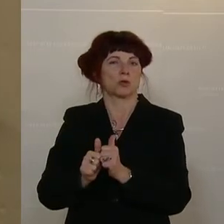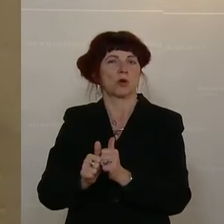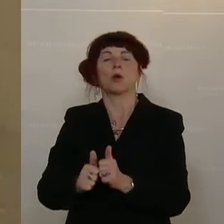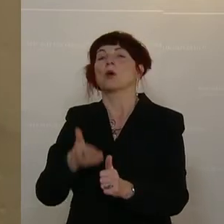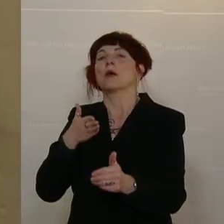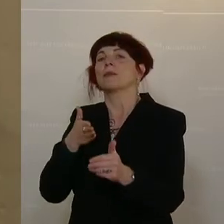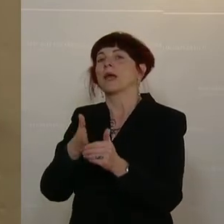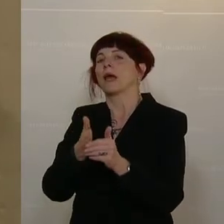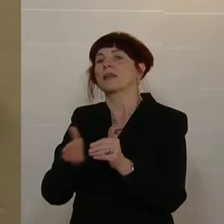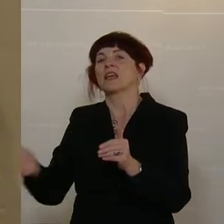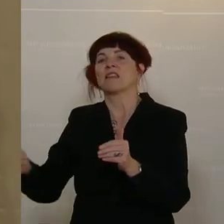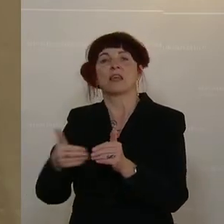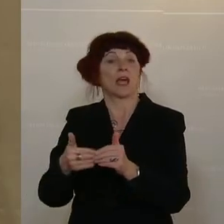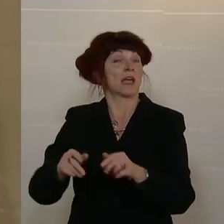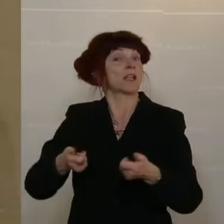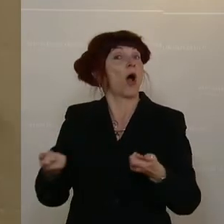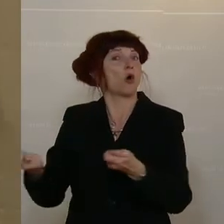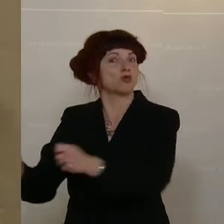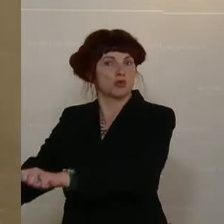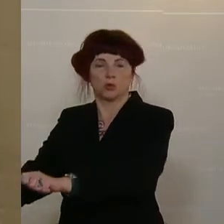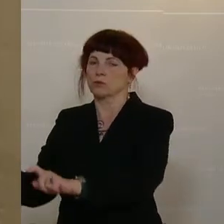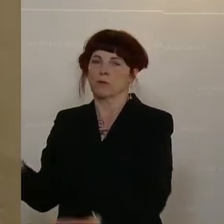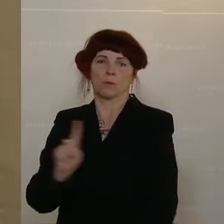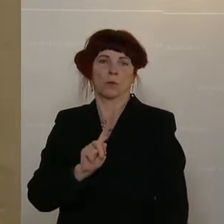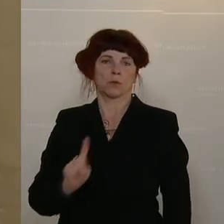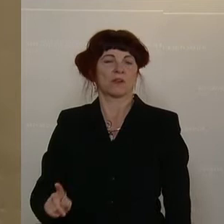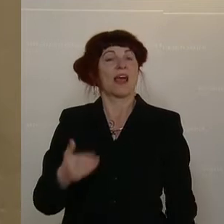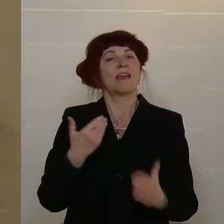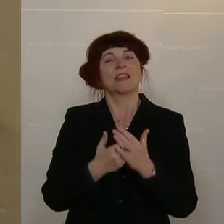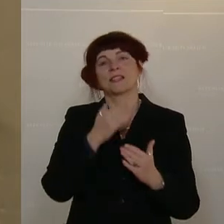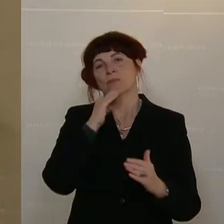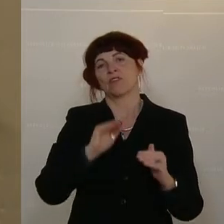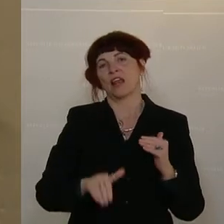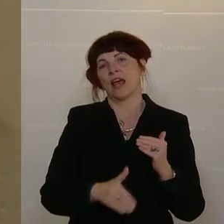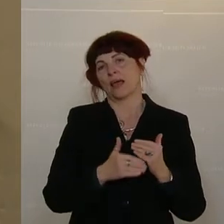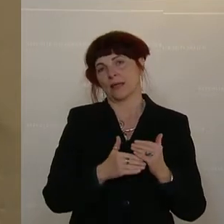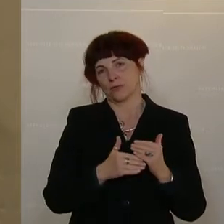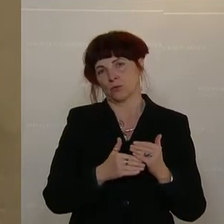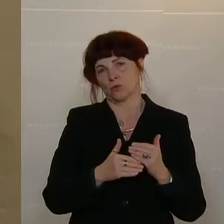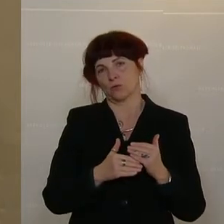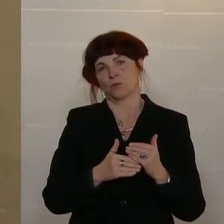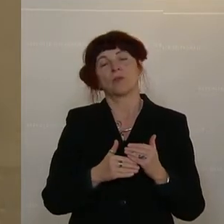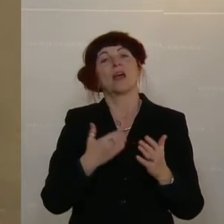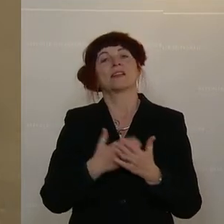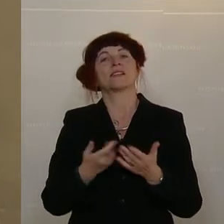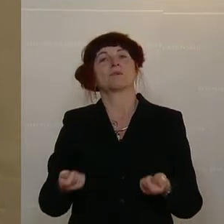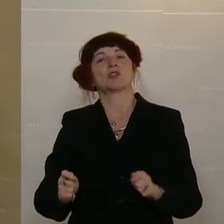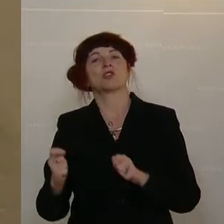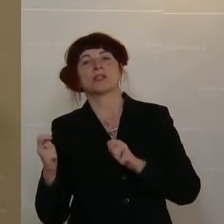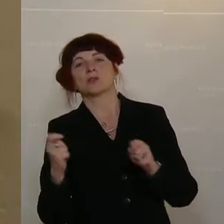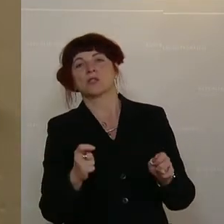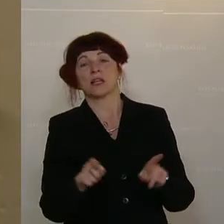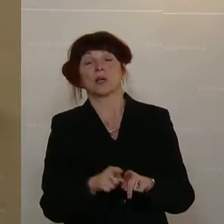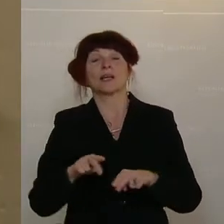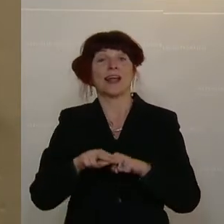indirekt ausgeschlossen werden. Und daher wollten wir eine Ergänzung haben, die niemandem gefallen hat. Ich bringe daher unseren Entschließungsantrag ein.